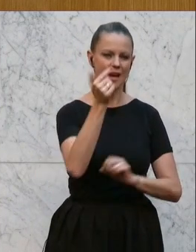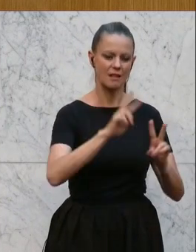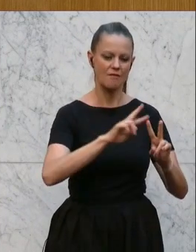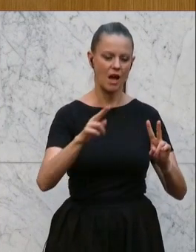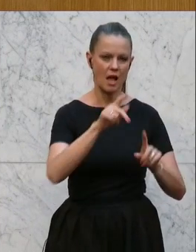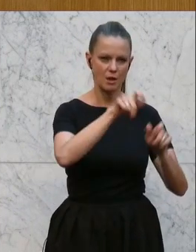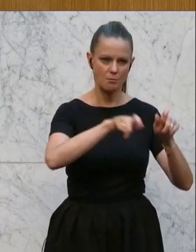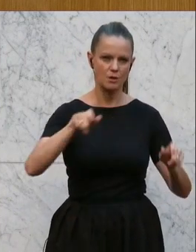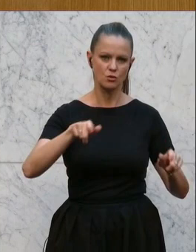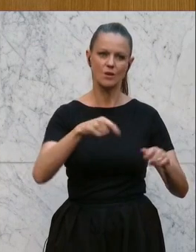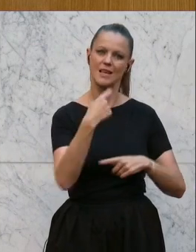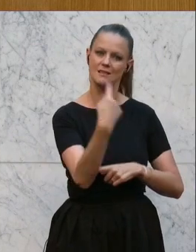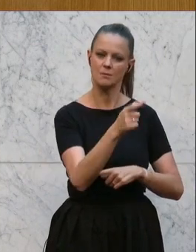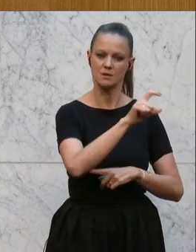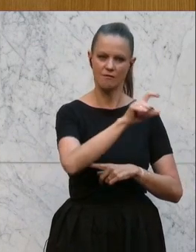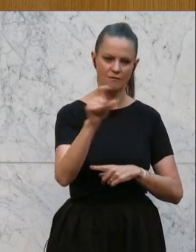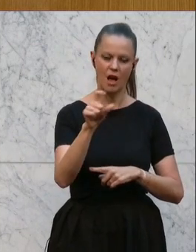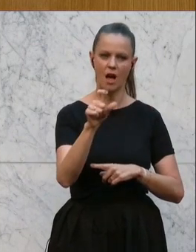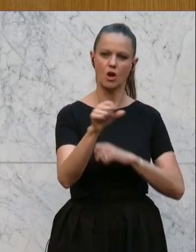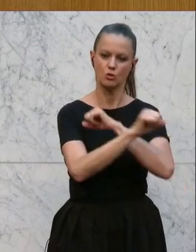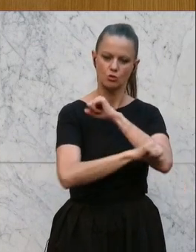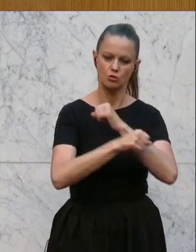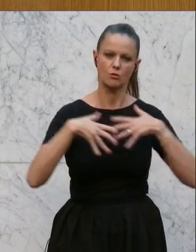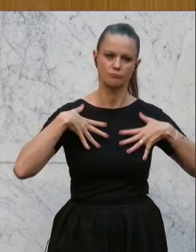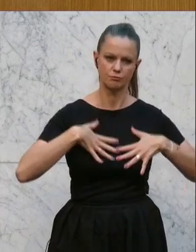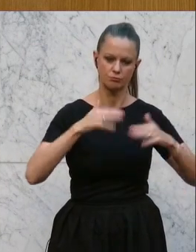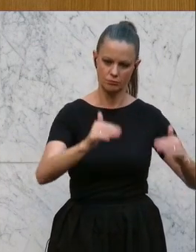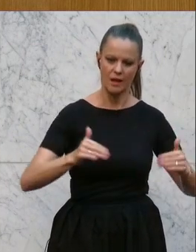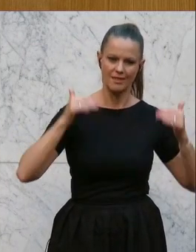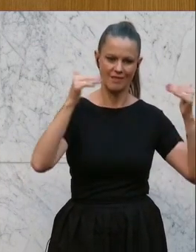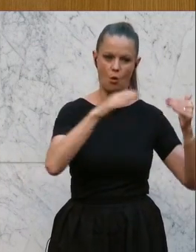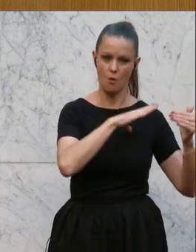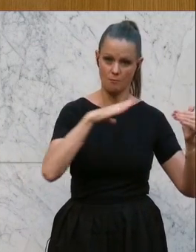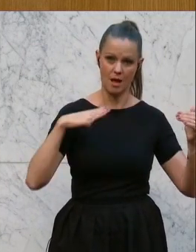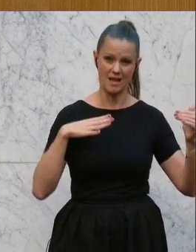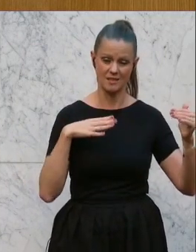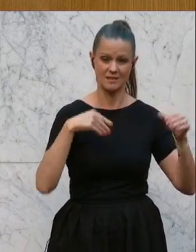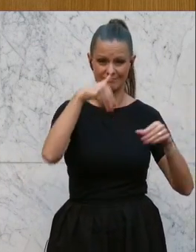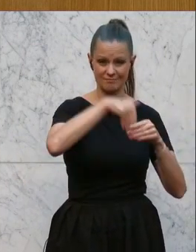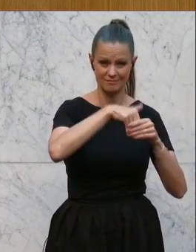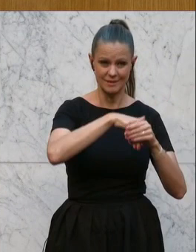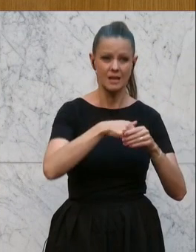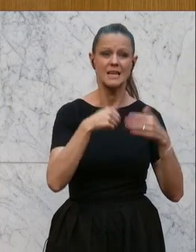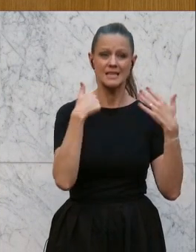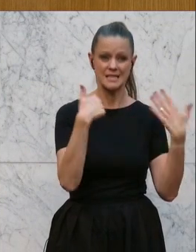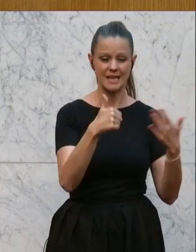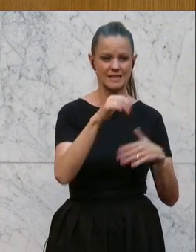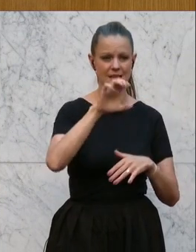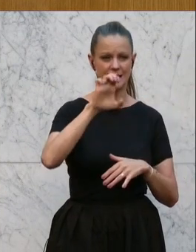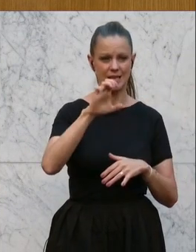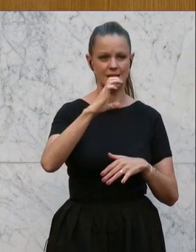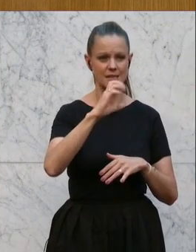Personen mit einem fachlich geeigneten Studium auf Masterniveau unter Vorgabe von 60 ECTS-Weiterbildung